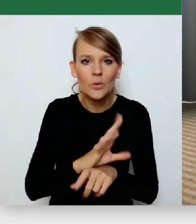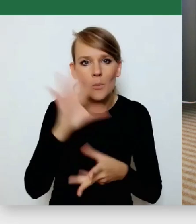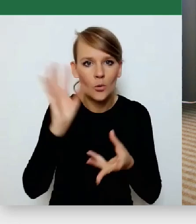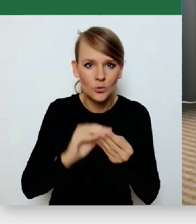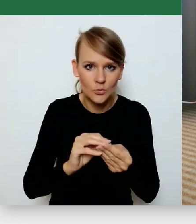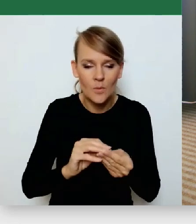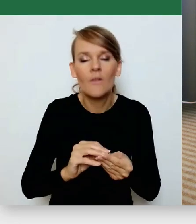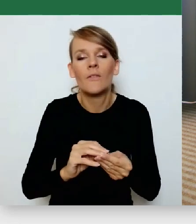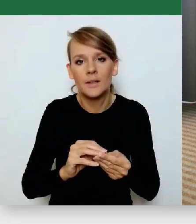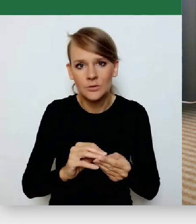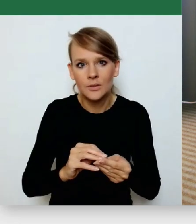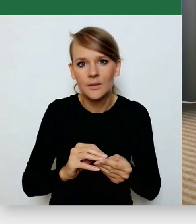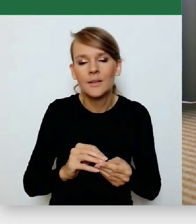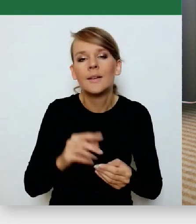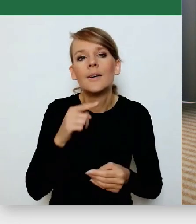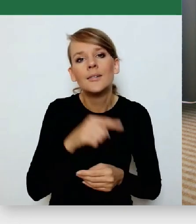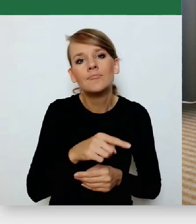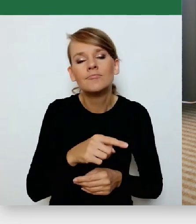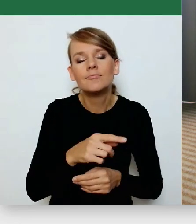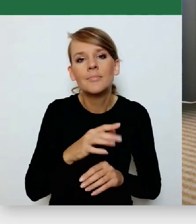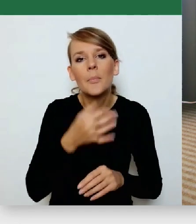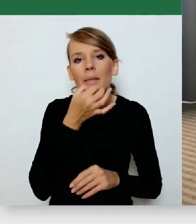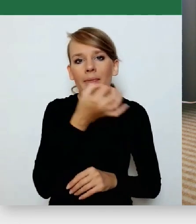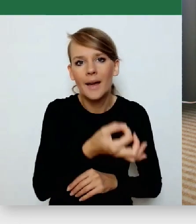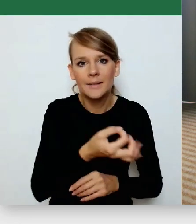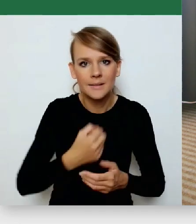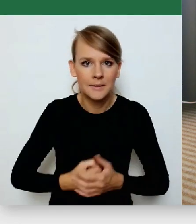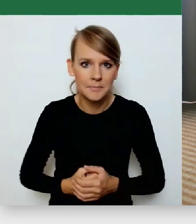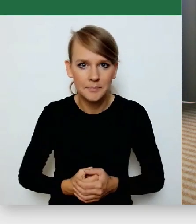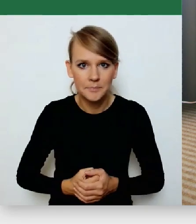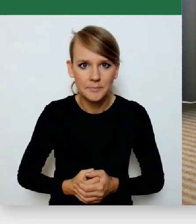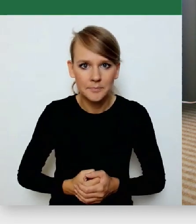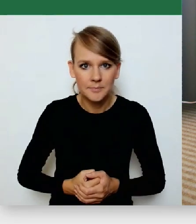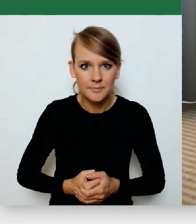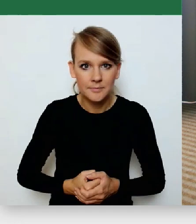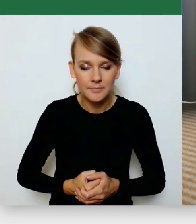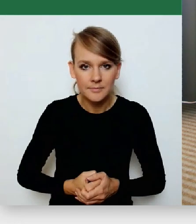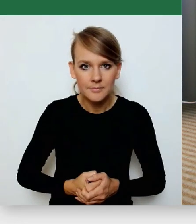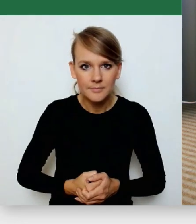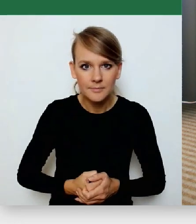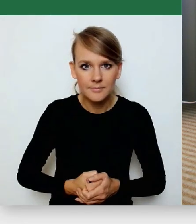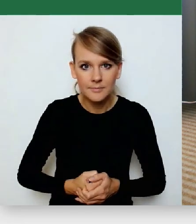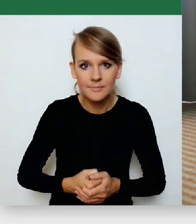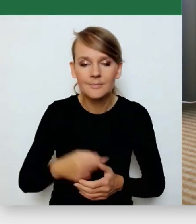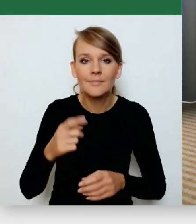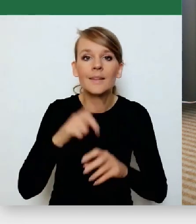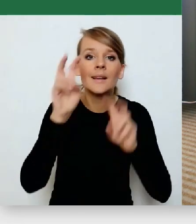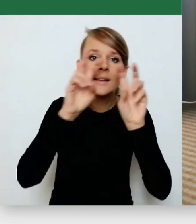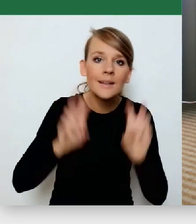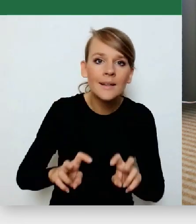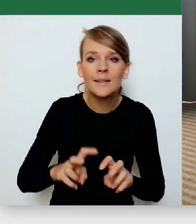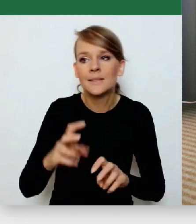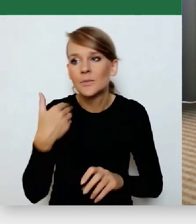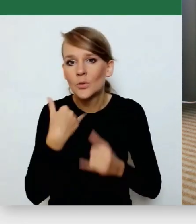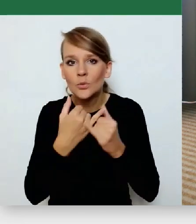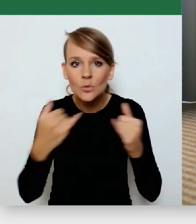taką odpowiedzią na pytanie, co z tych poszukiwań, odpowiedzi na kryzys, potem zostało jako pewne